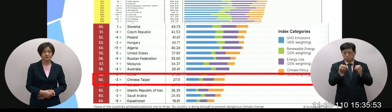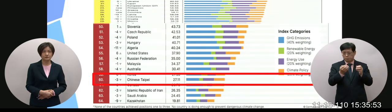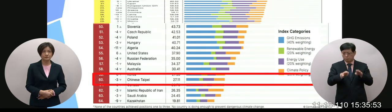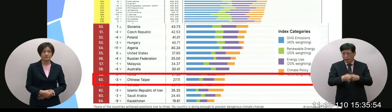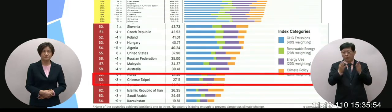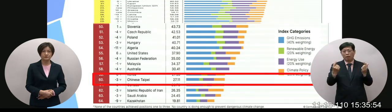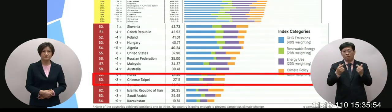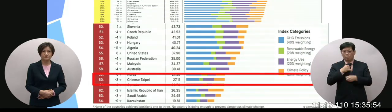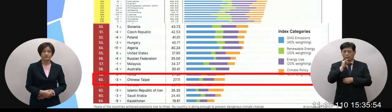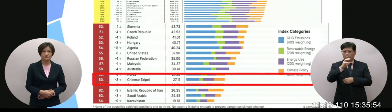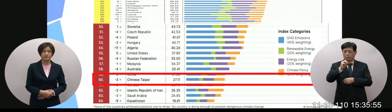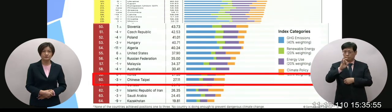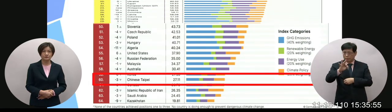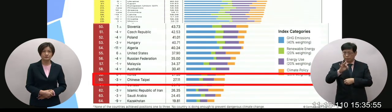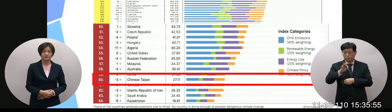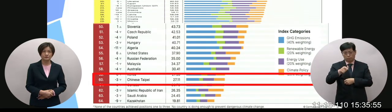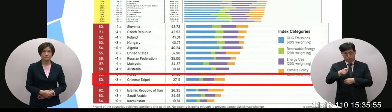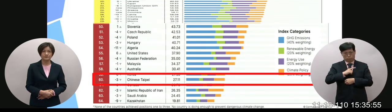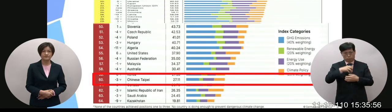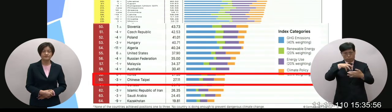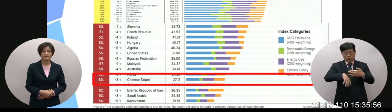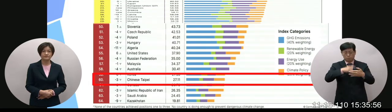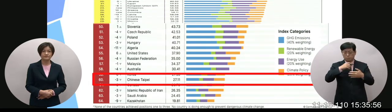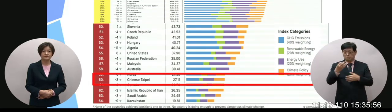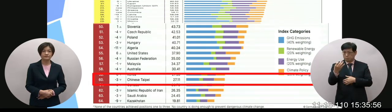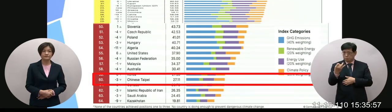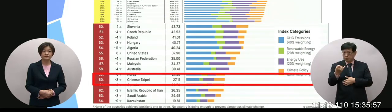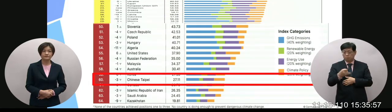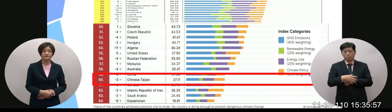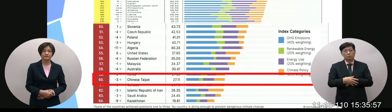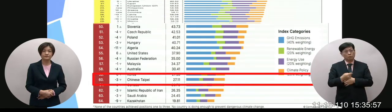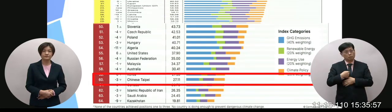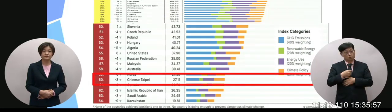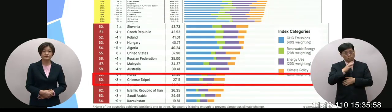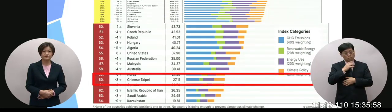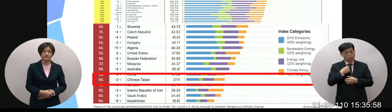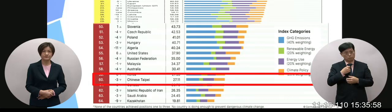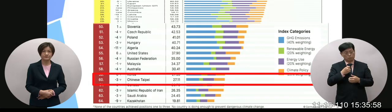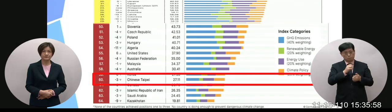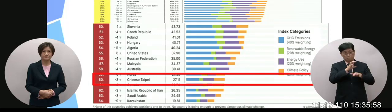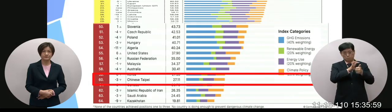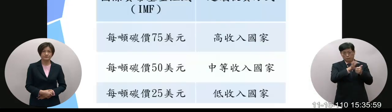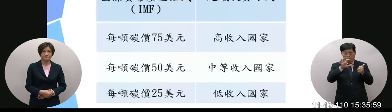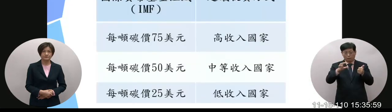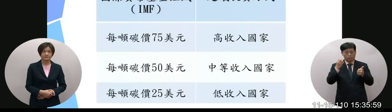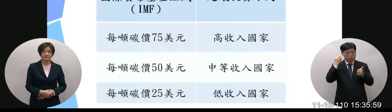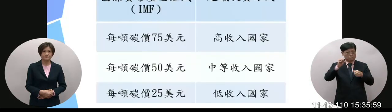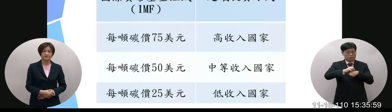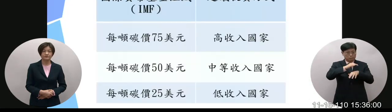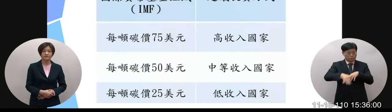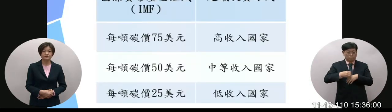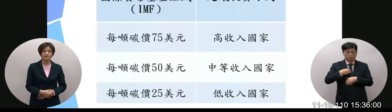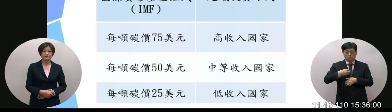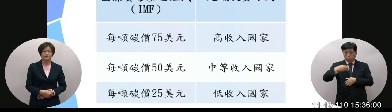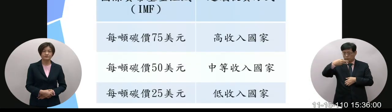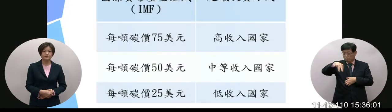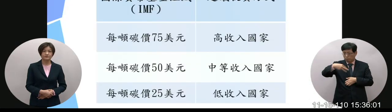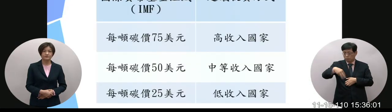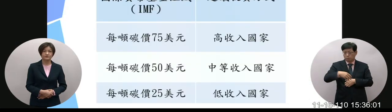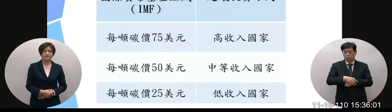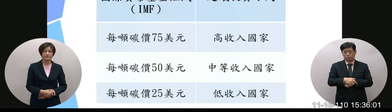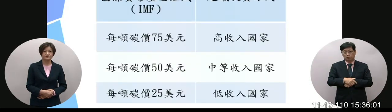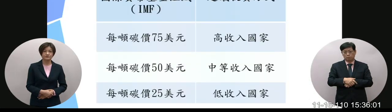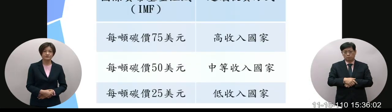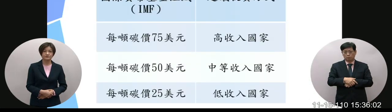而且你看IMF的那個價格我們竟然說比照新加坡三塊錢喔